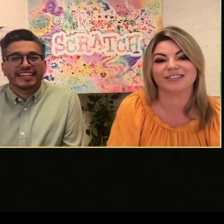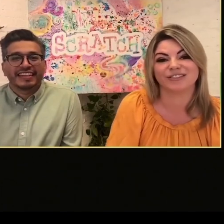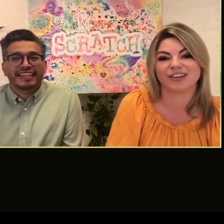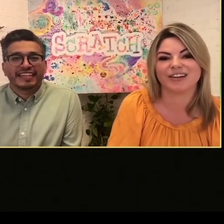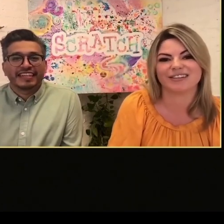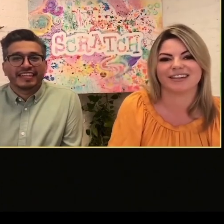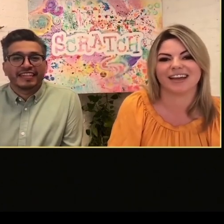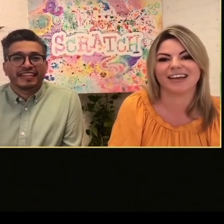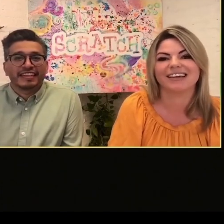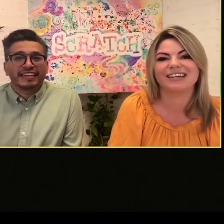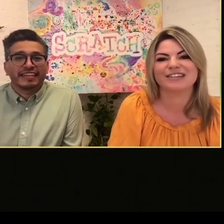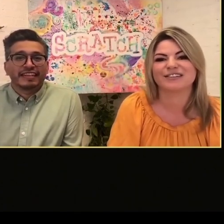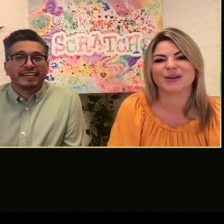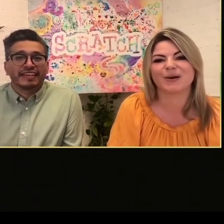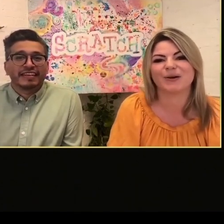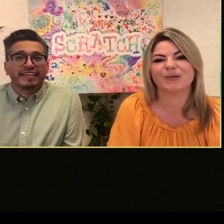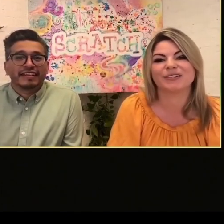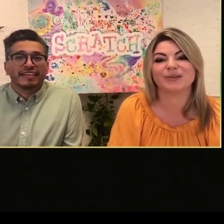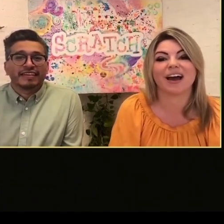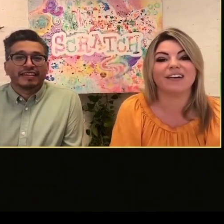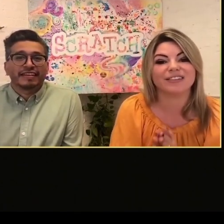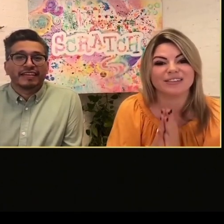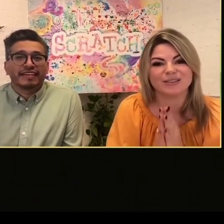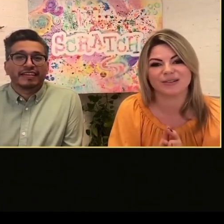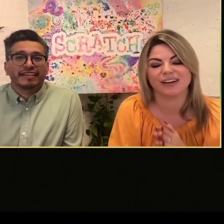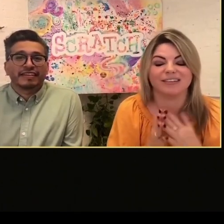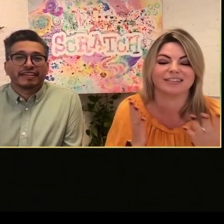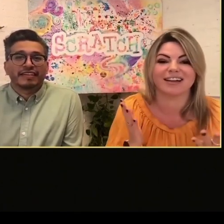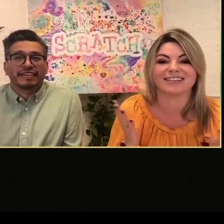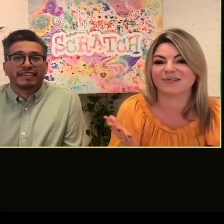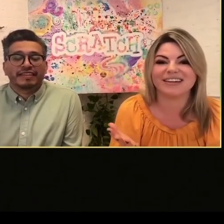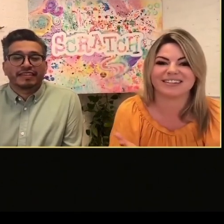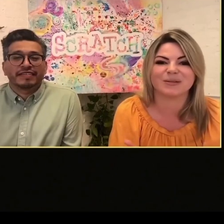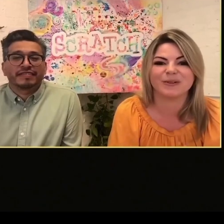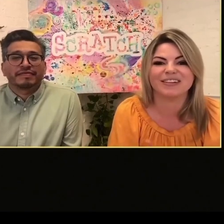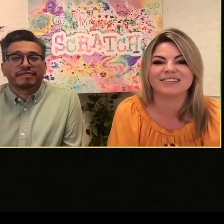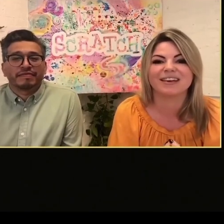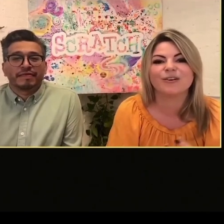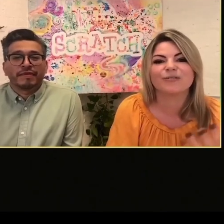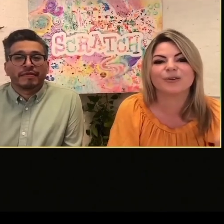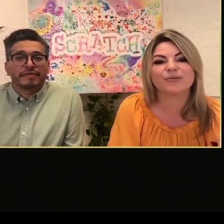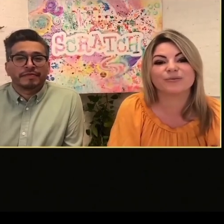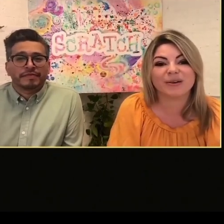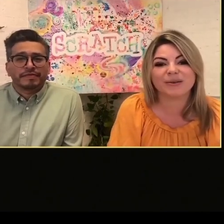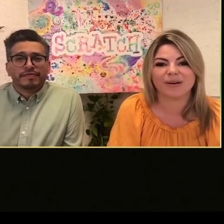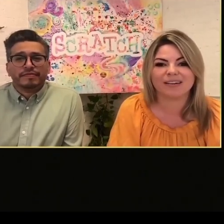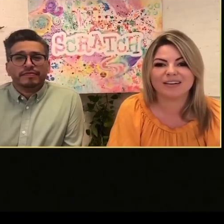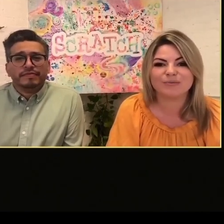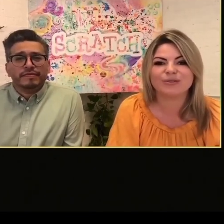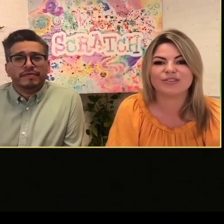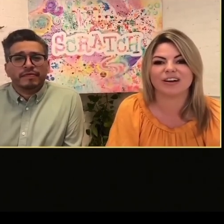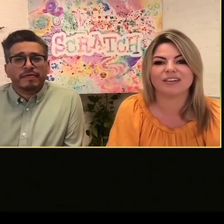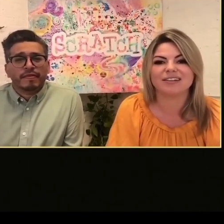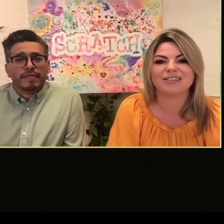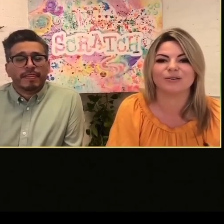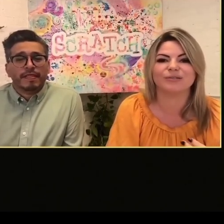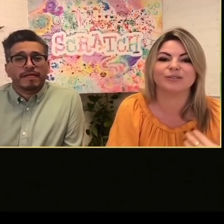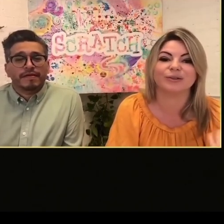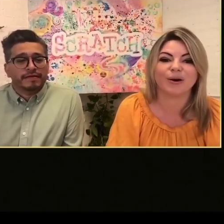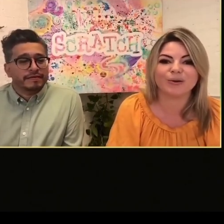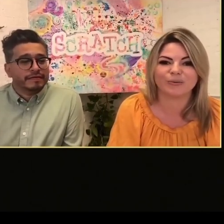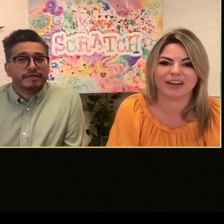Se non potete rimanere tutta la seduta, non saltatele perché potete continuare a